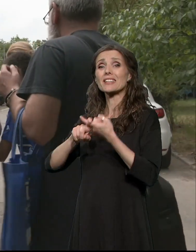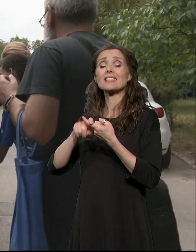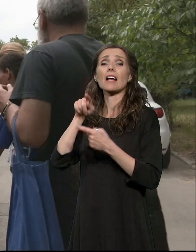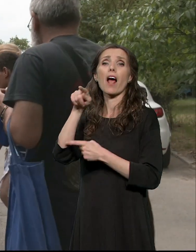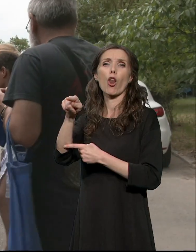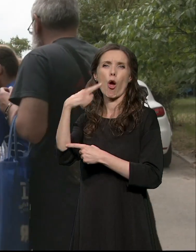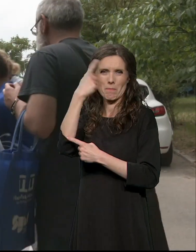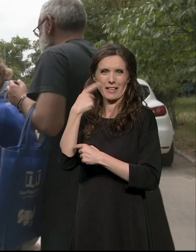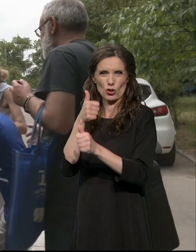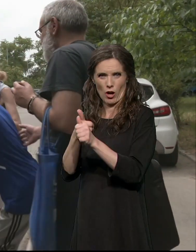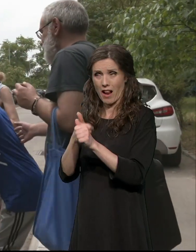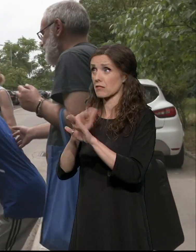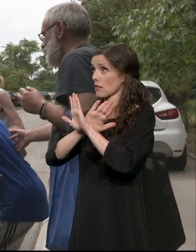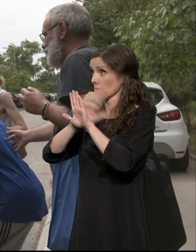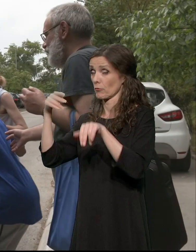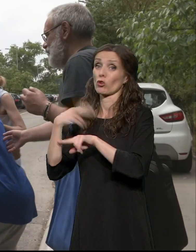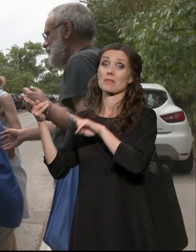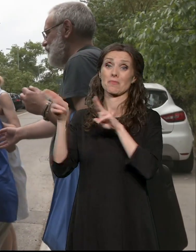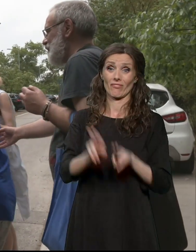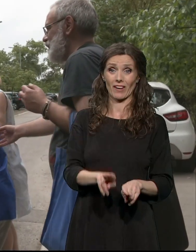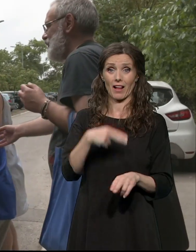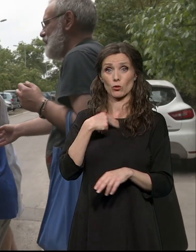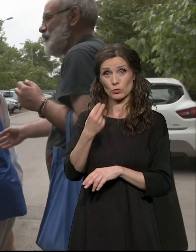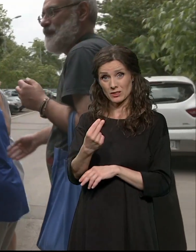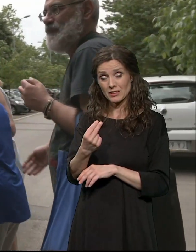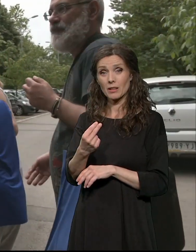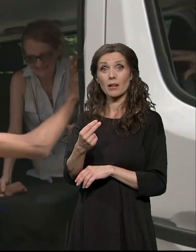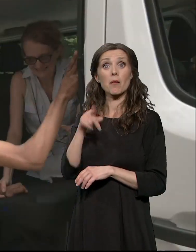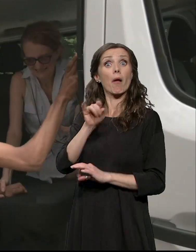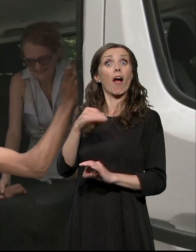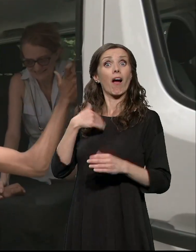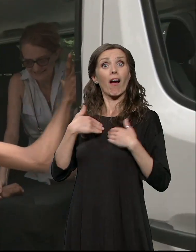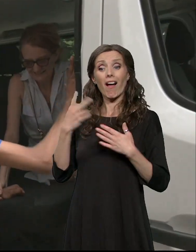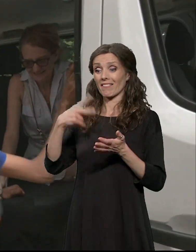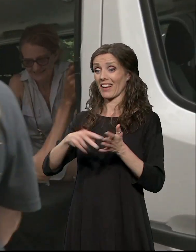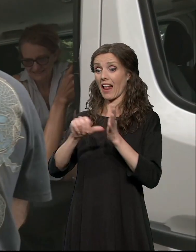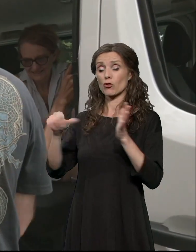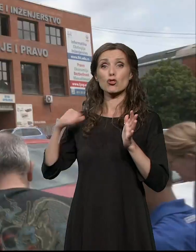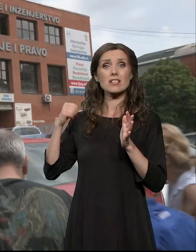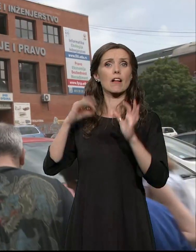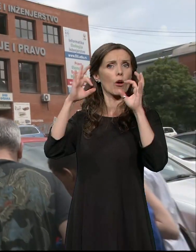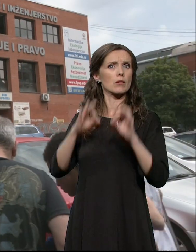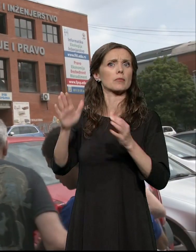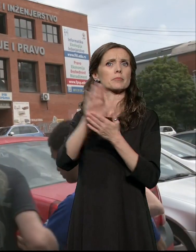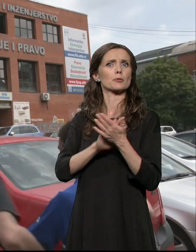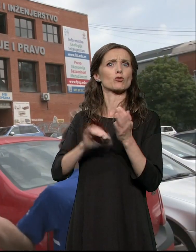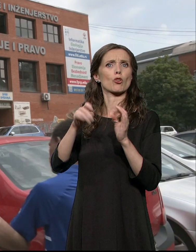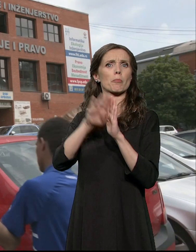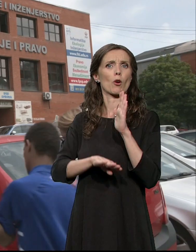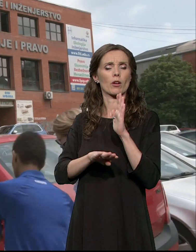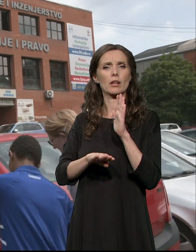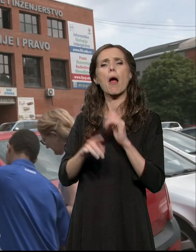A onda se se vratio i program je na moje veliko zadovoljstvo za živao 2016. godine. Koliko puta